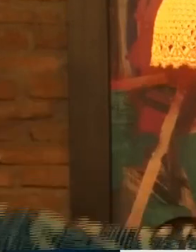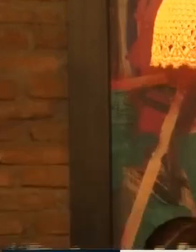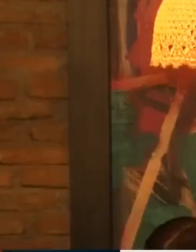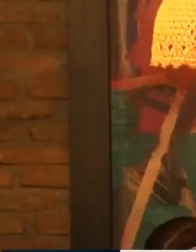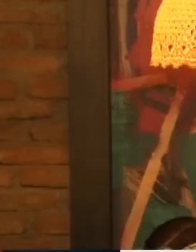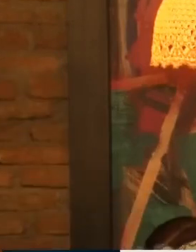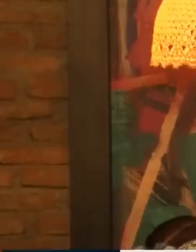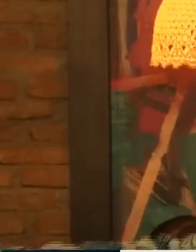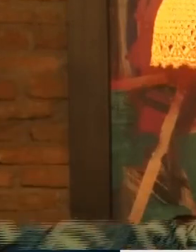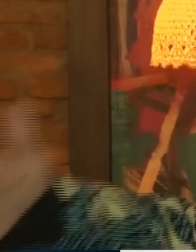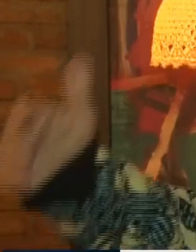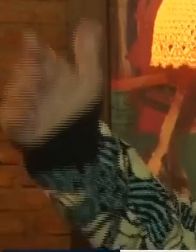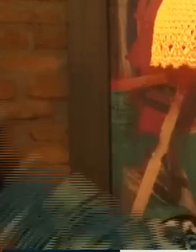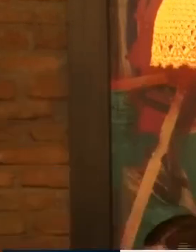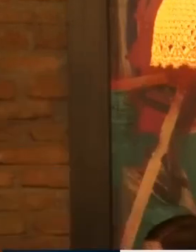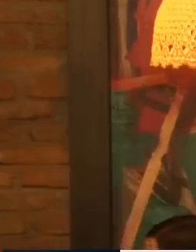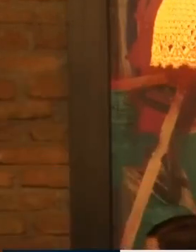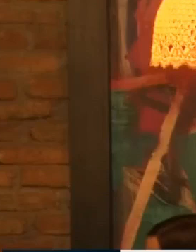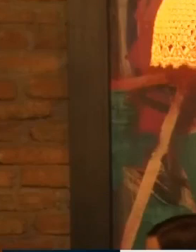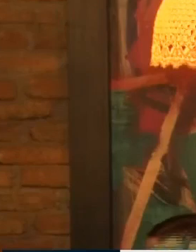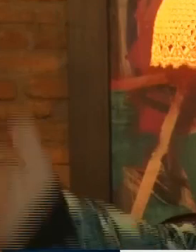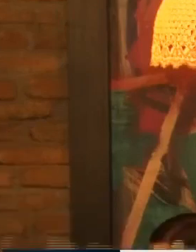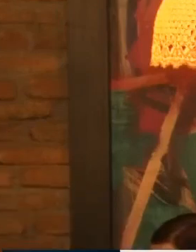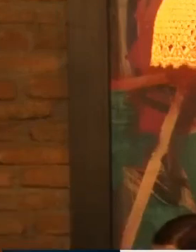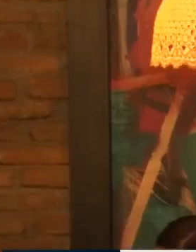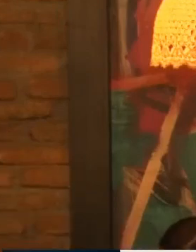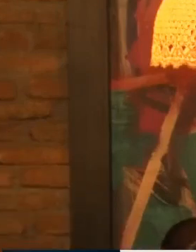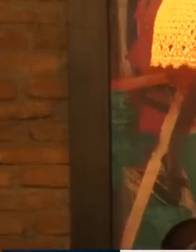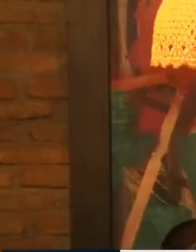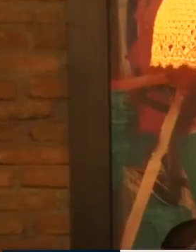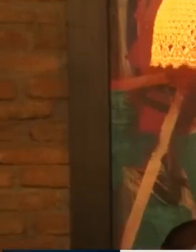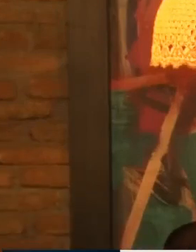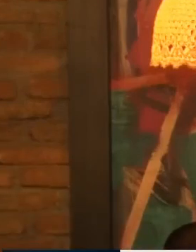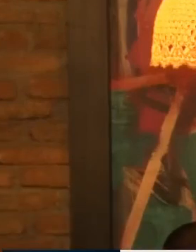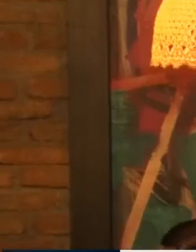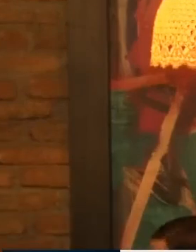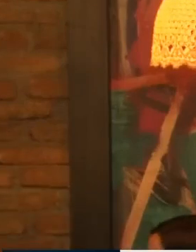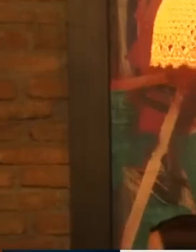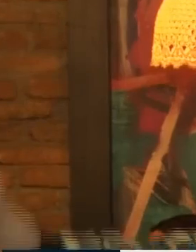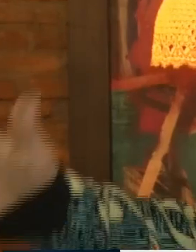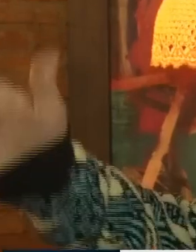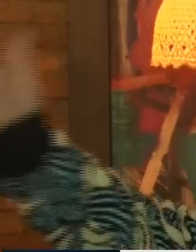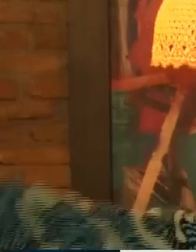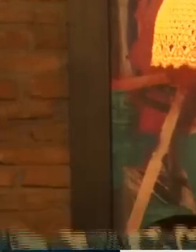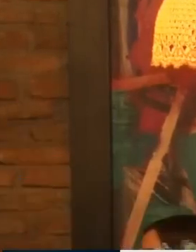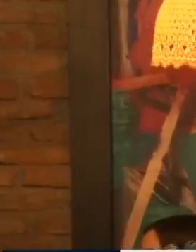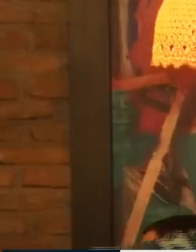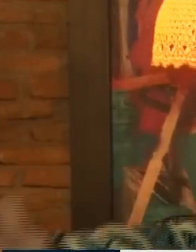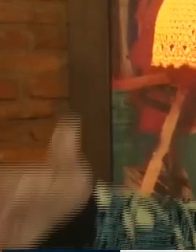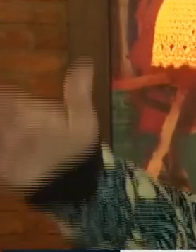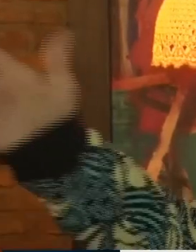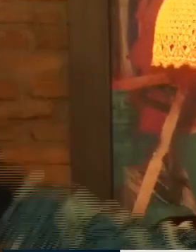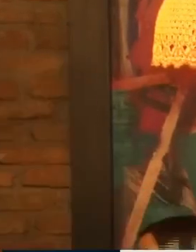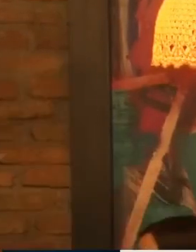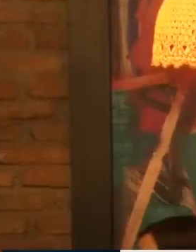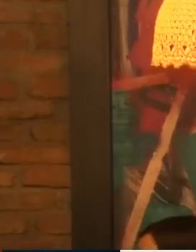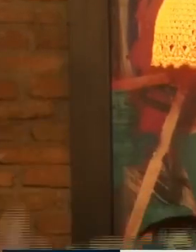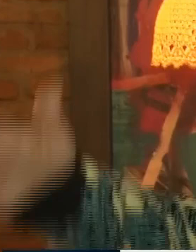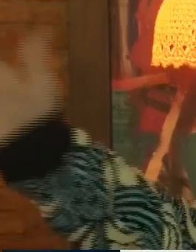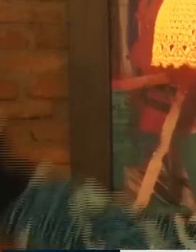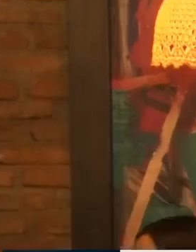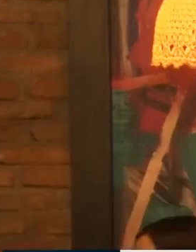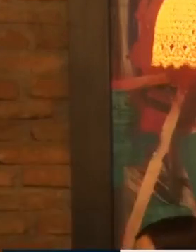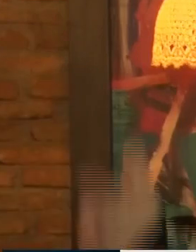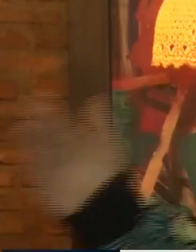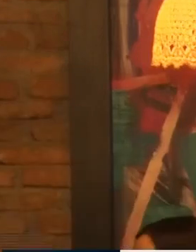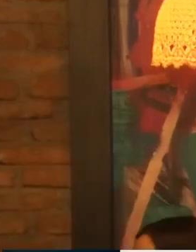shpërbluje me më shumë qmime se sa asë një film më parë Sundance pas taj kishim qmimet në Poloni